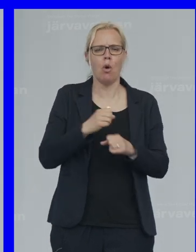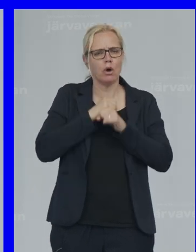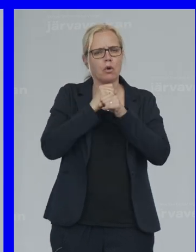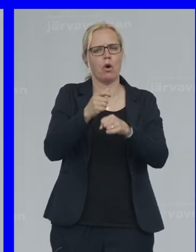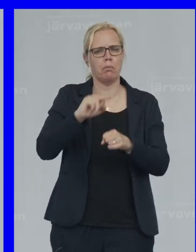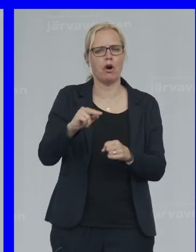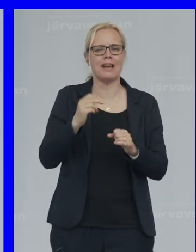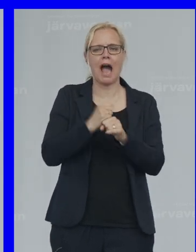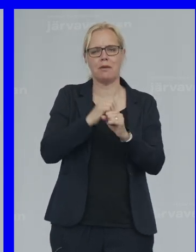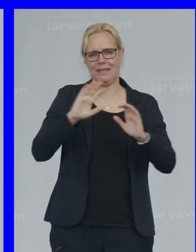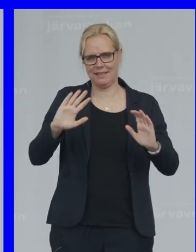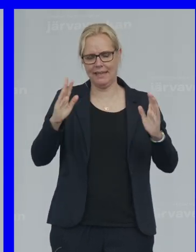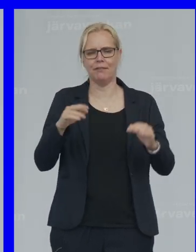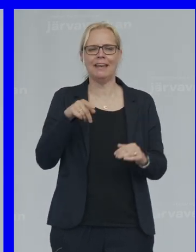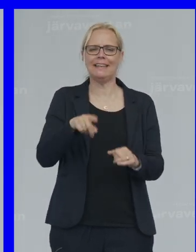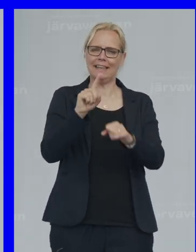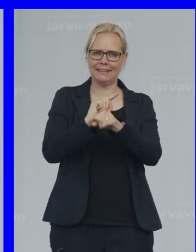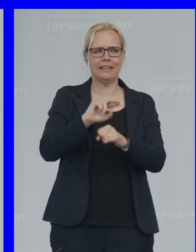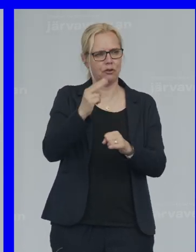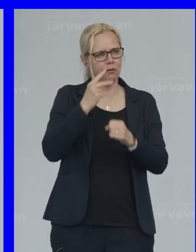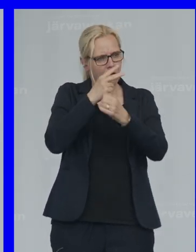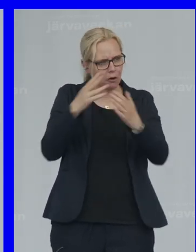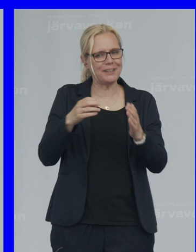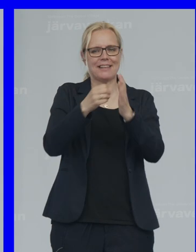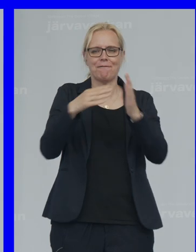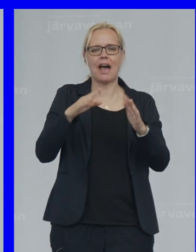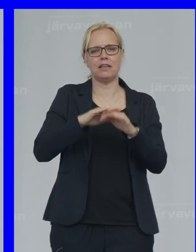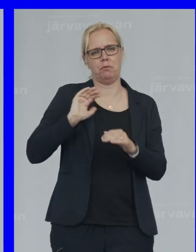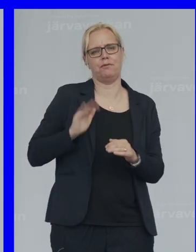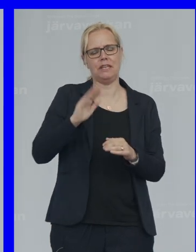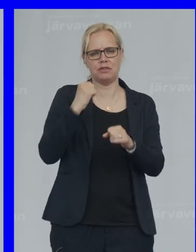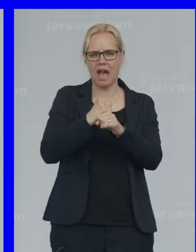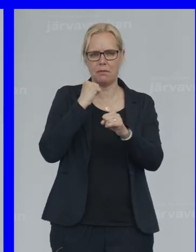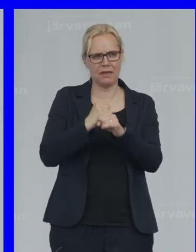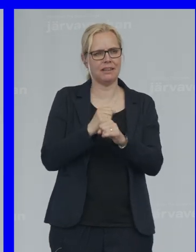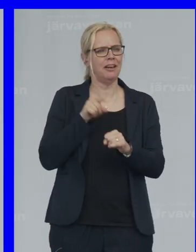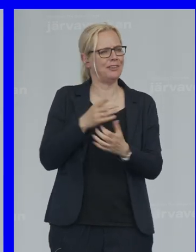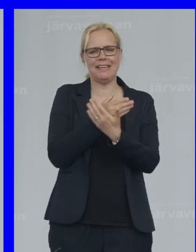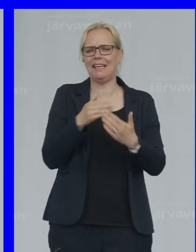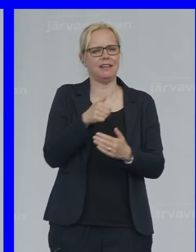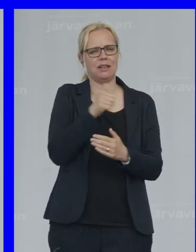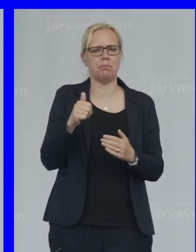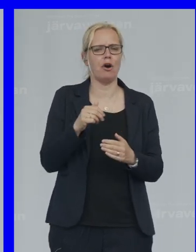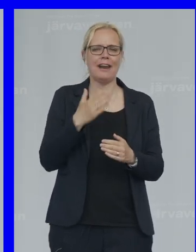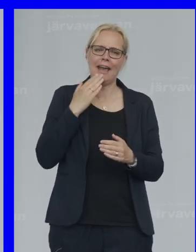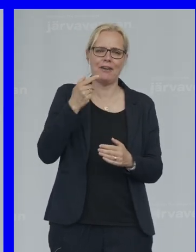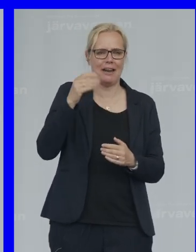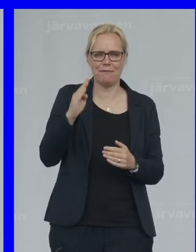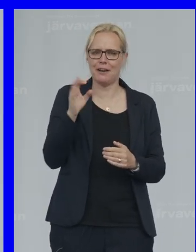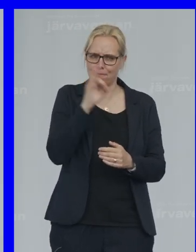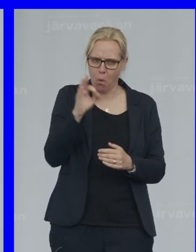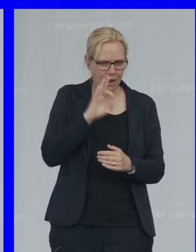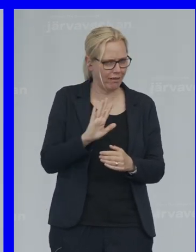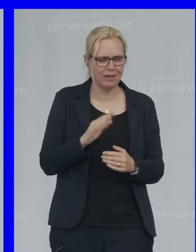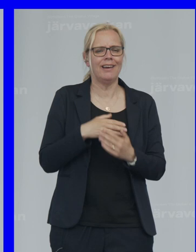Från en klätterställning Arbetsliv Det är dags Att visa värdet På kvinnors arbete För det är inte bara En välfärdsfråga Det